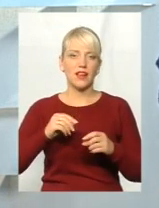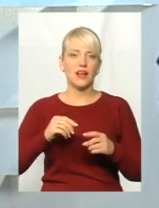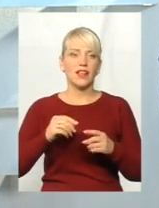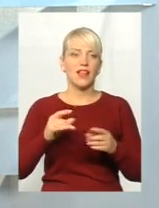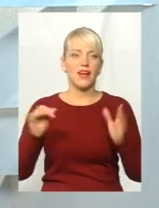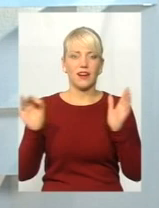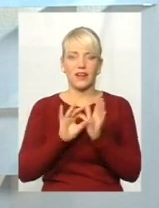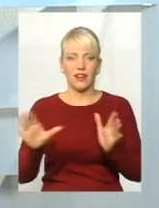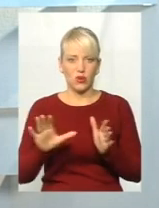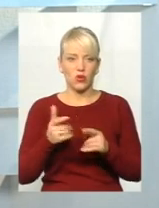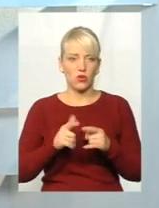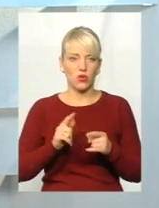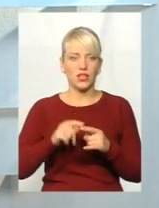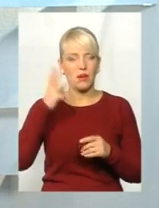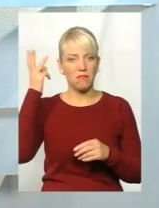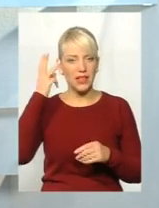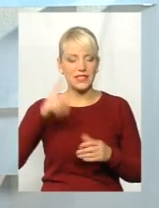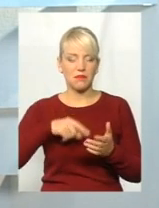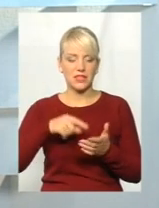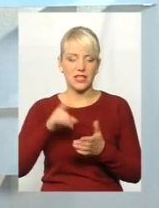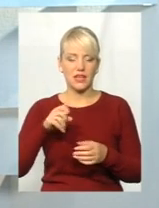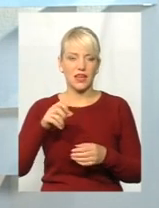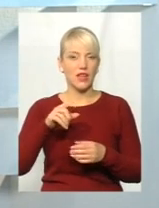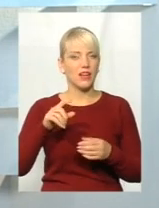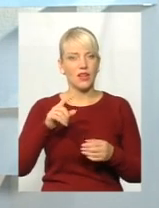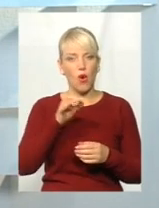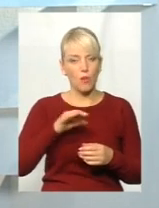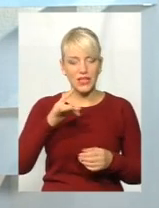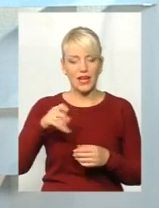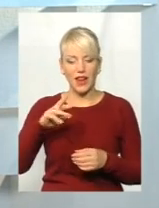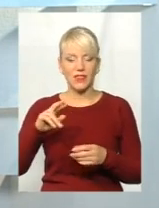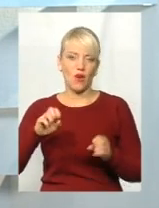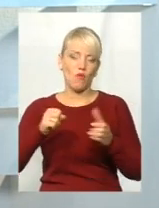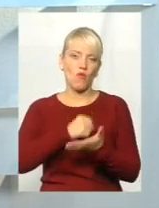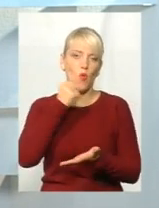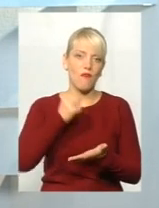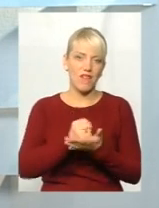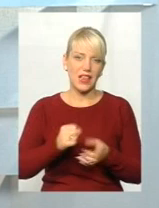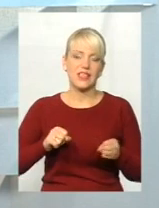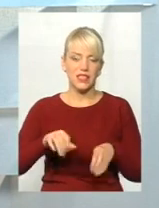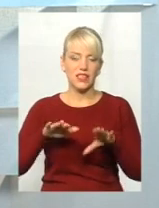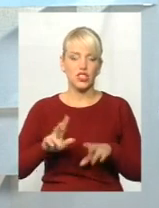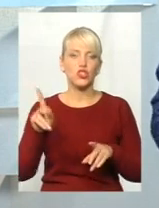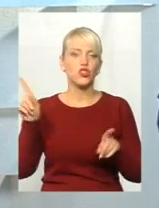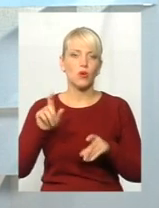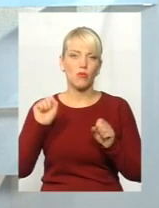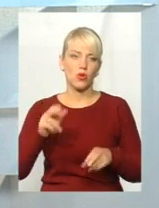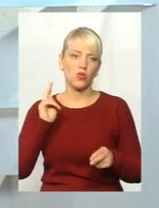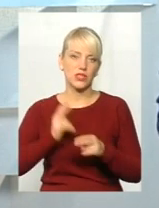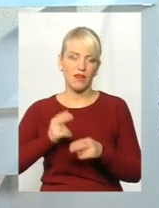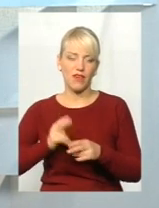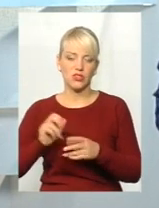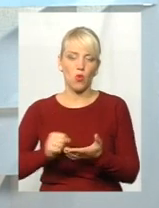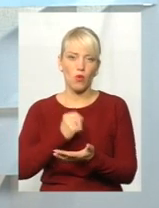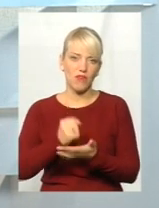Хмельницької обласній раді у ухваленні рішень. І що могло завадити ухваленню їх ще на початку